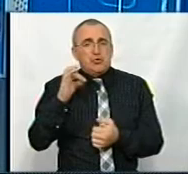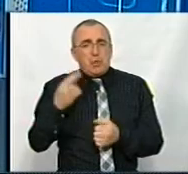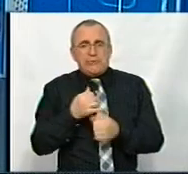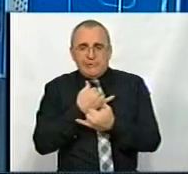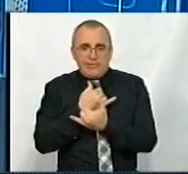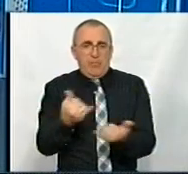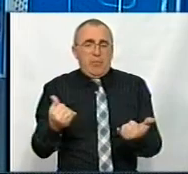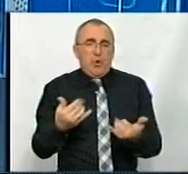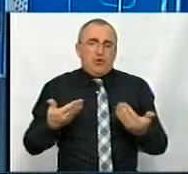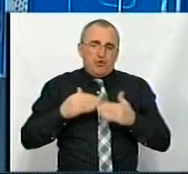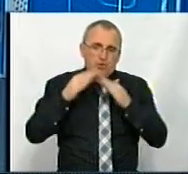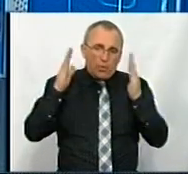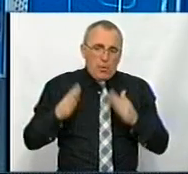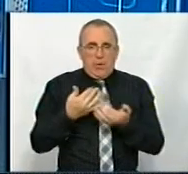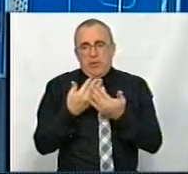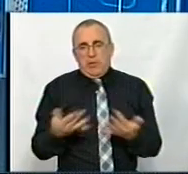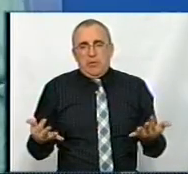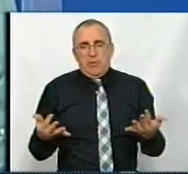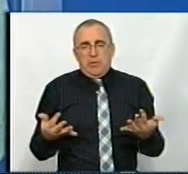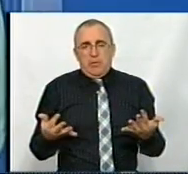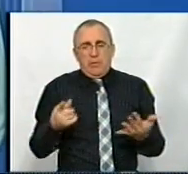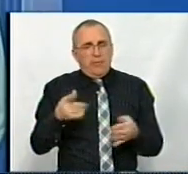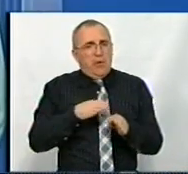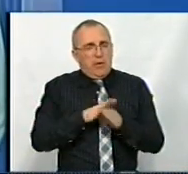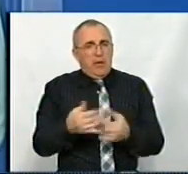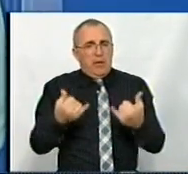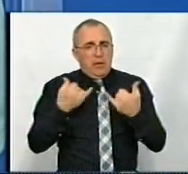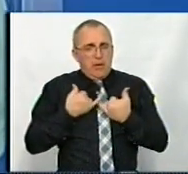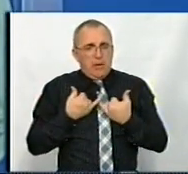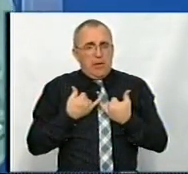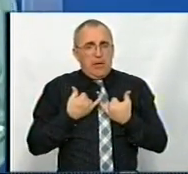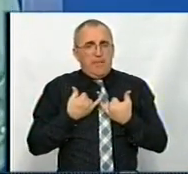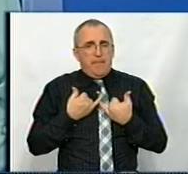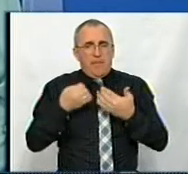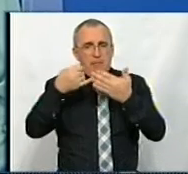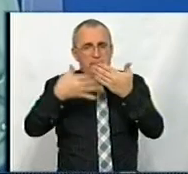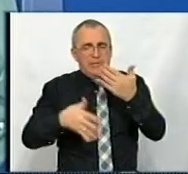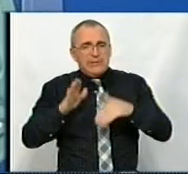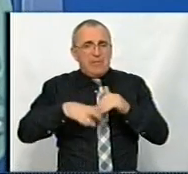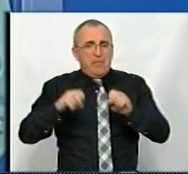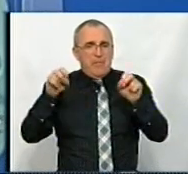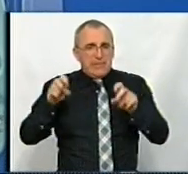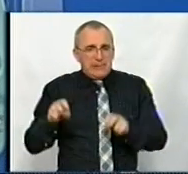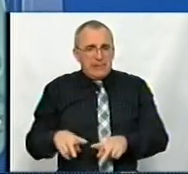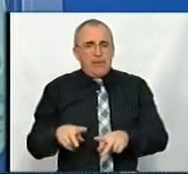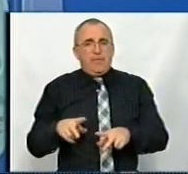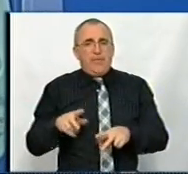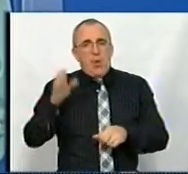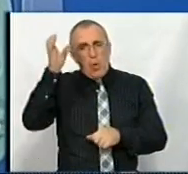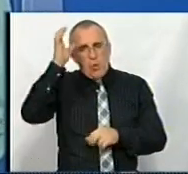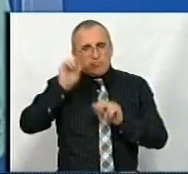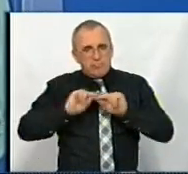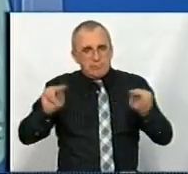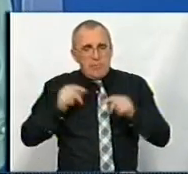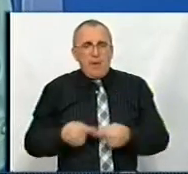забезпечення, житлою і таке інше. Чи аналізували ви для себе, наскільки спектр спеціальностей і освітніх програм університету